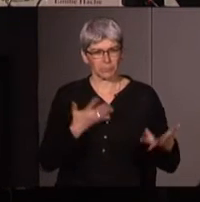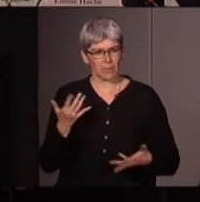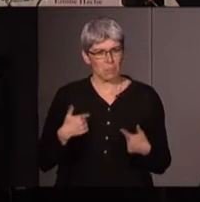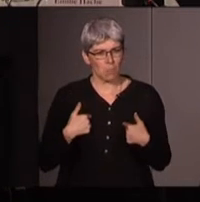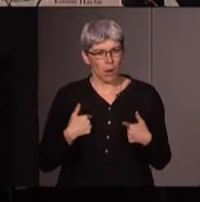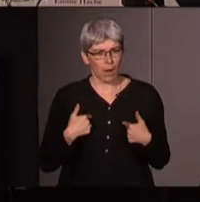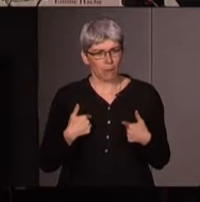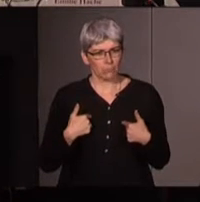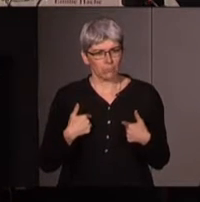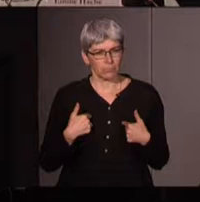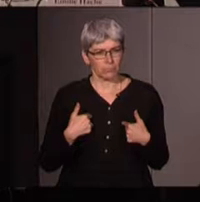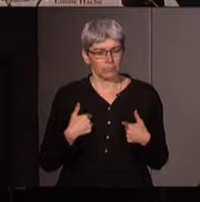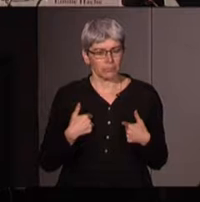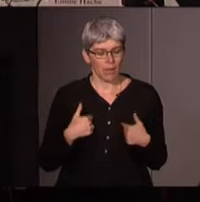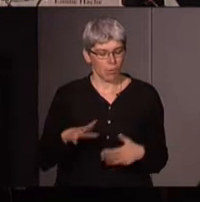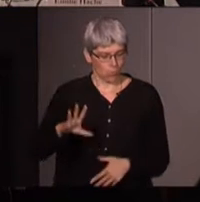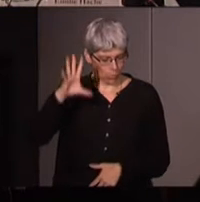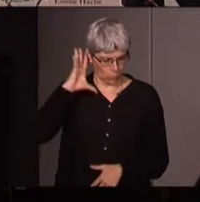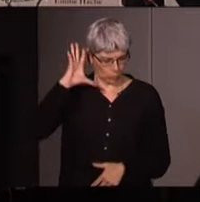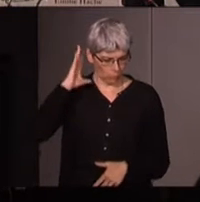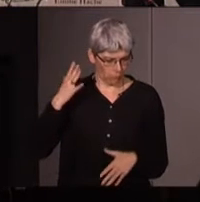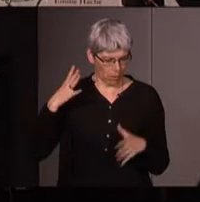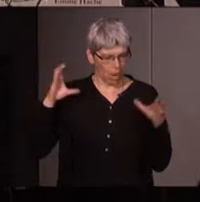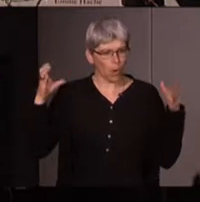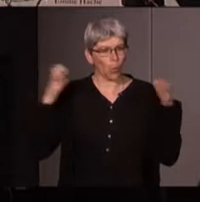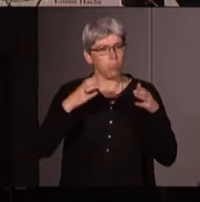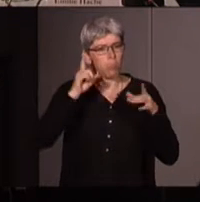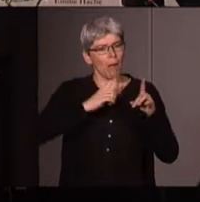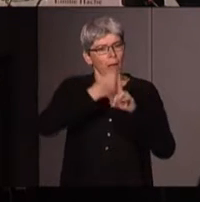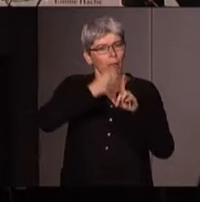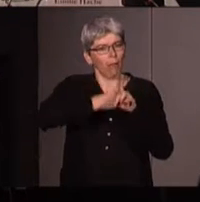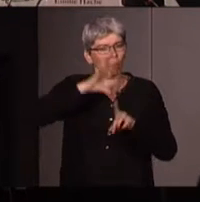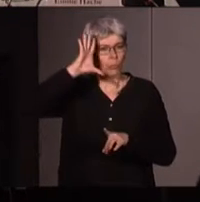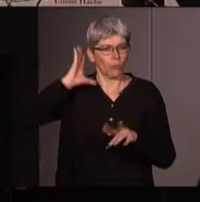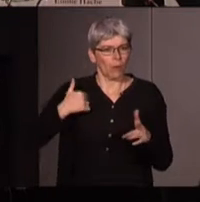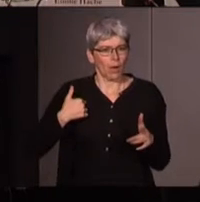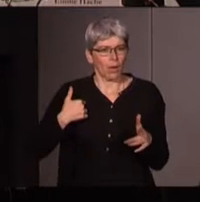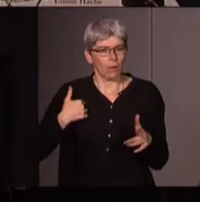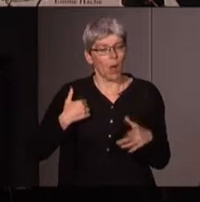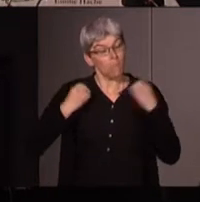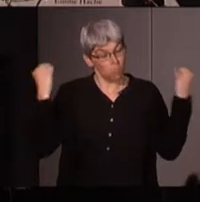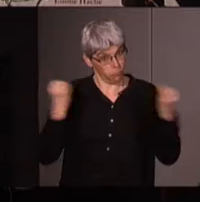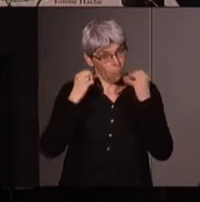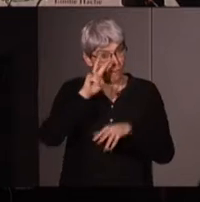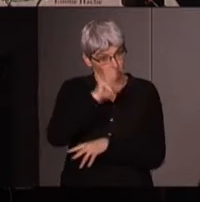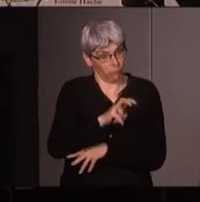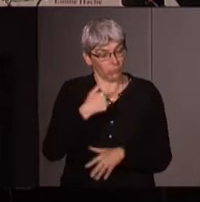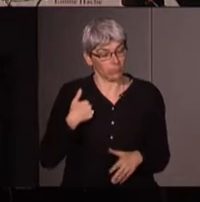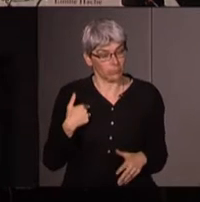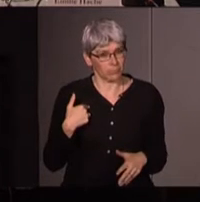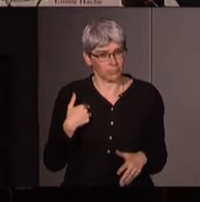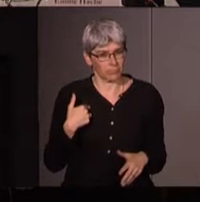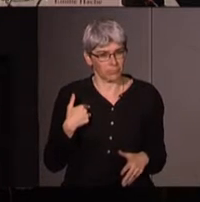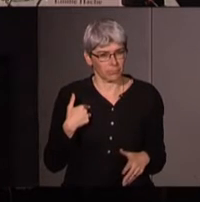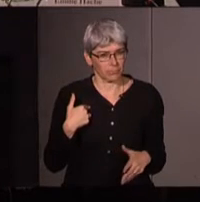moi mes souvenirs c'était quand j'étais dans un groupe de féministes dans un mouvement écolo donc c'était